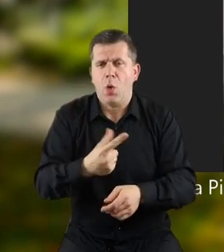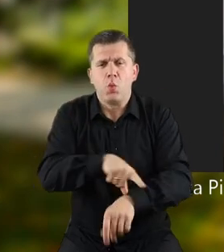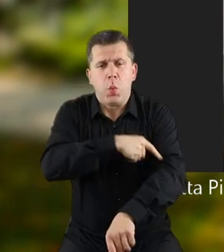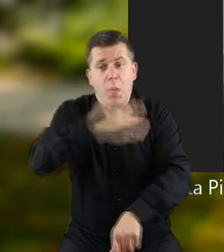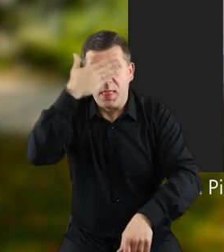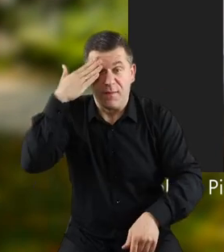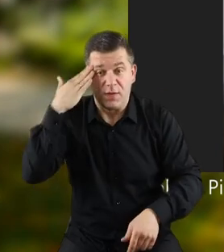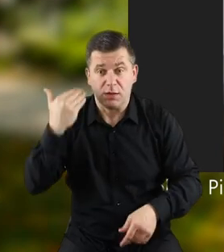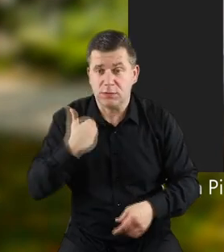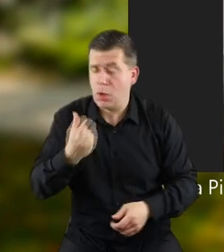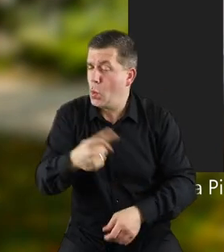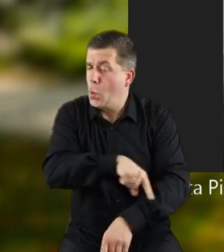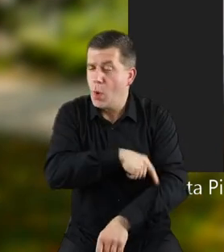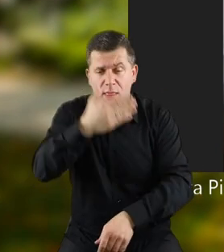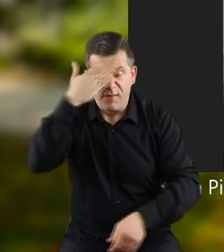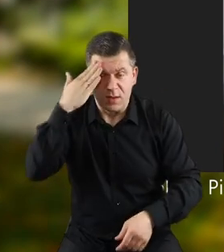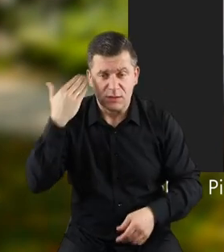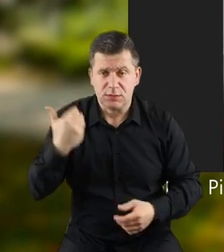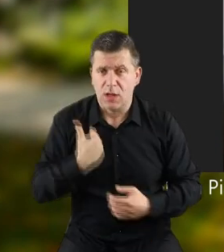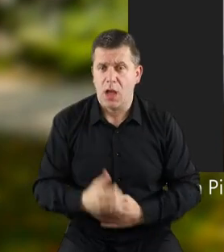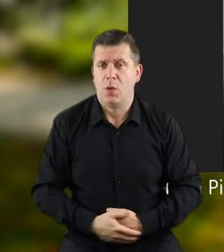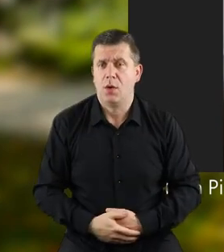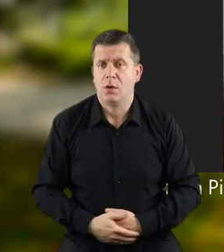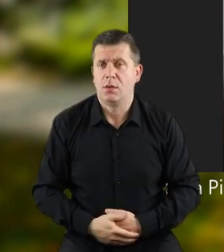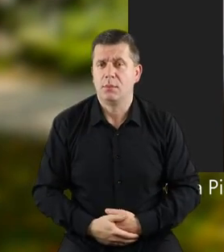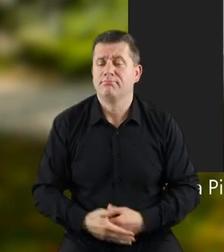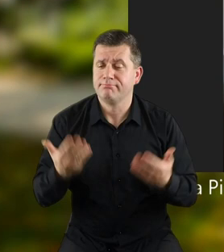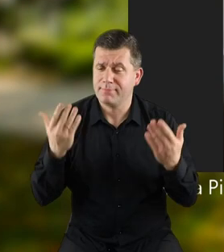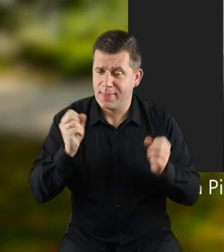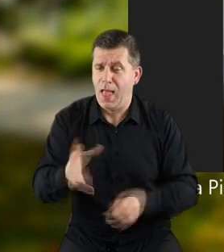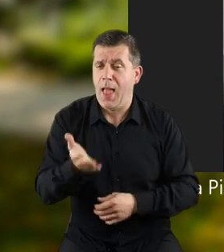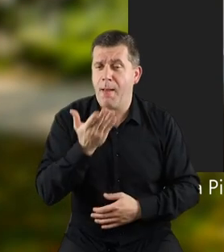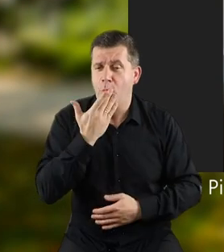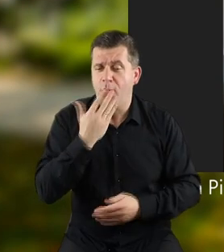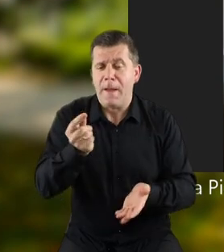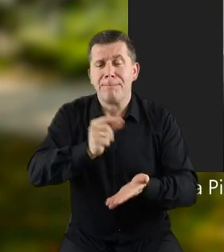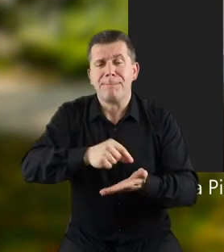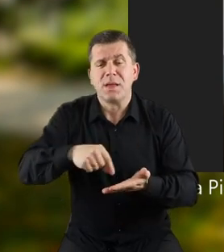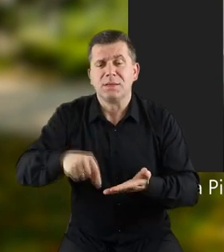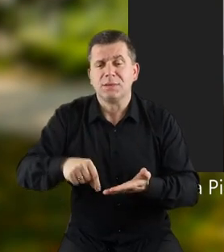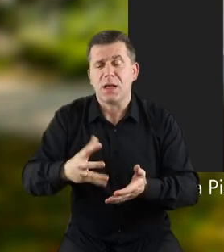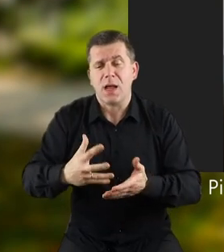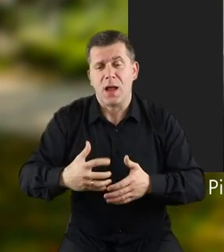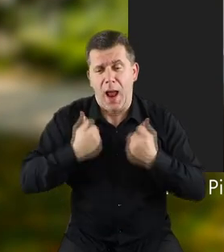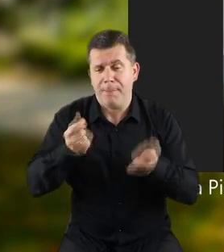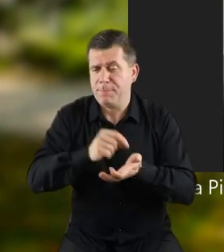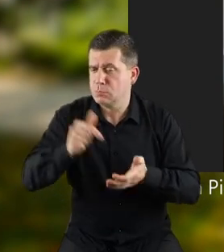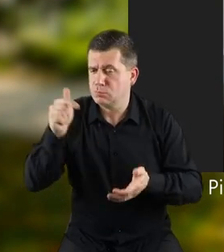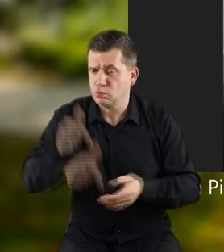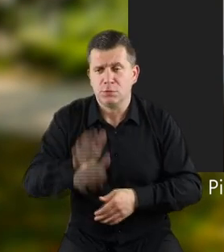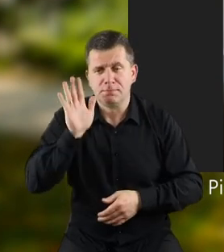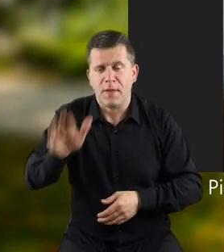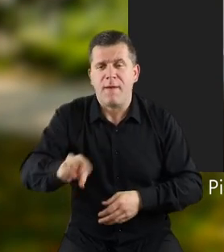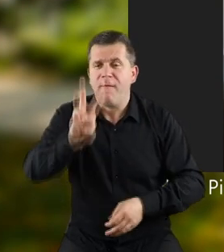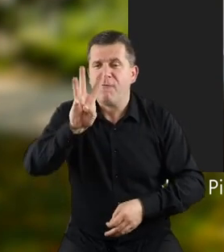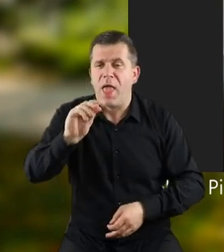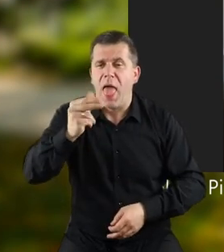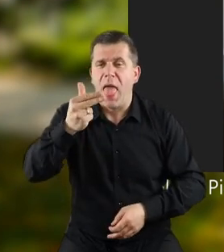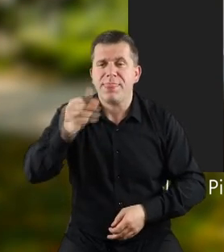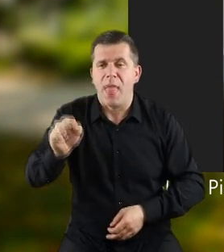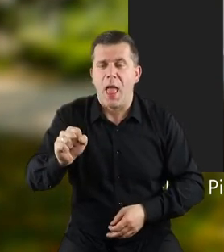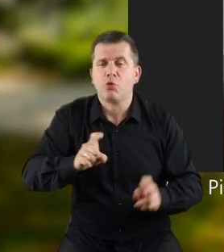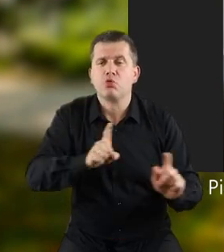długo nie wiedziałam. Długo. Słuchajcie, mówi się, że pisarz, żeby pisać, musi mieć